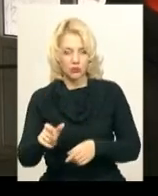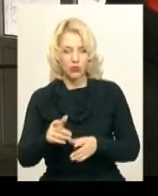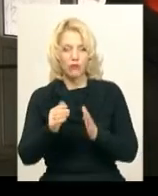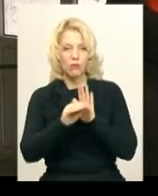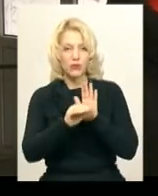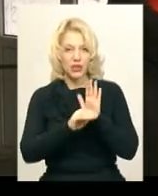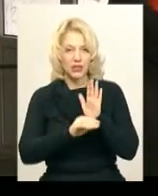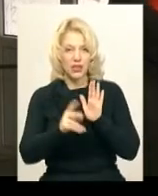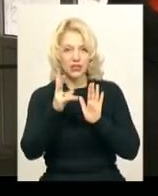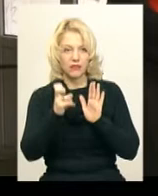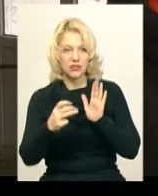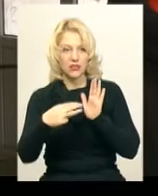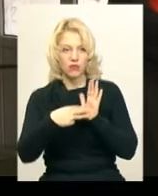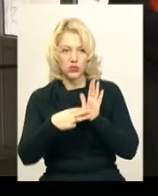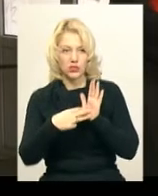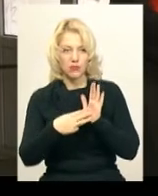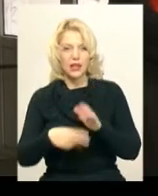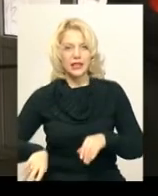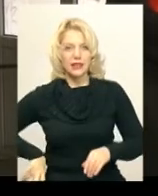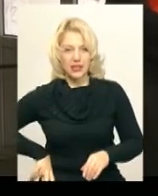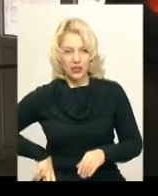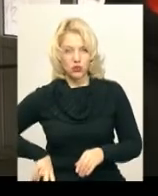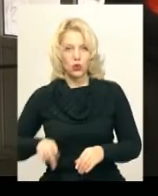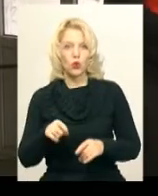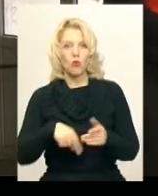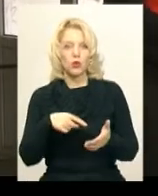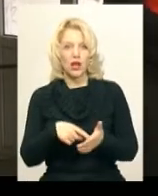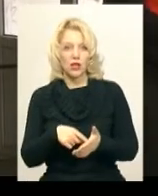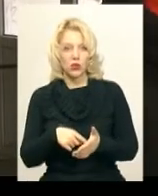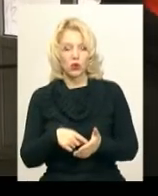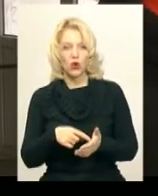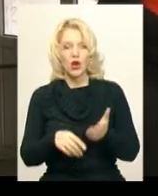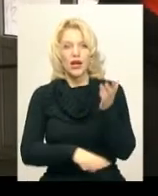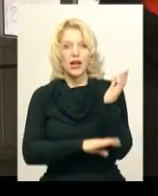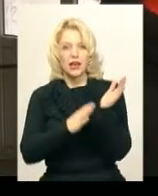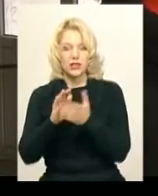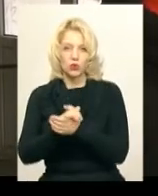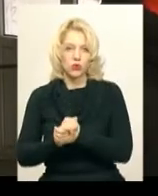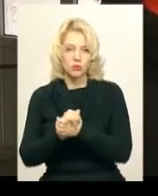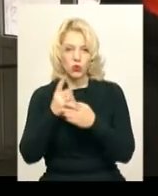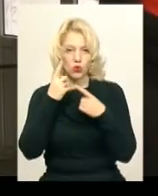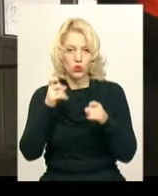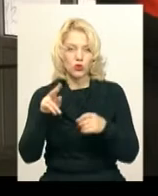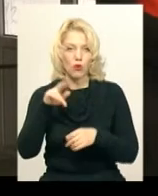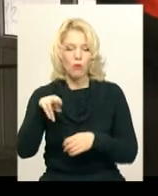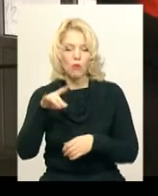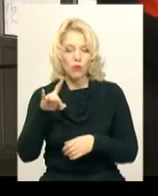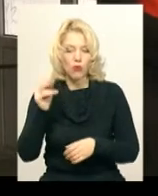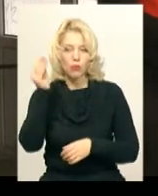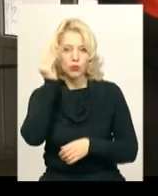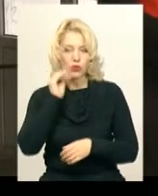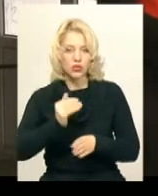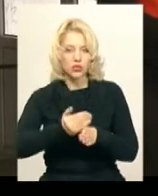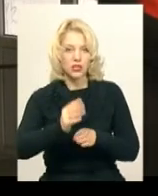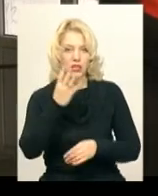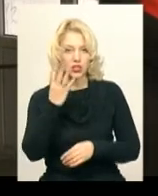статті 208 директору комунального лісгоспу оголошено про підозру за частиною